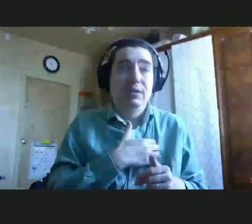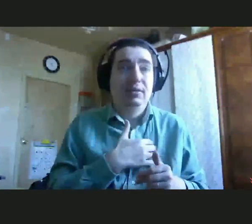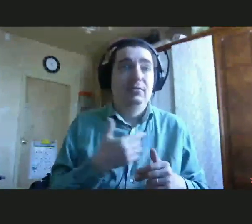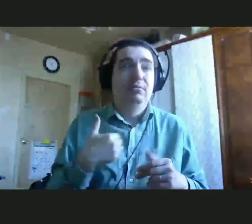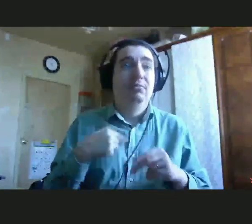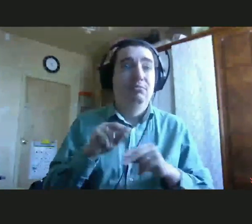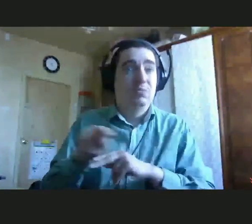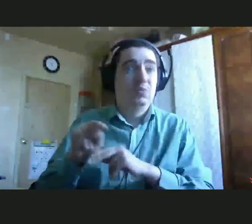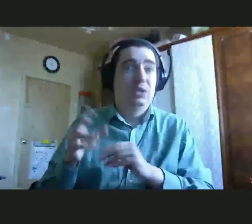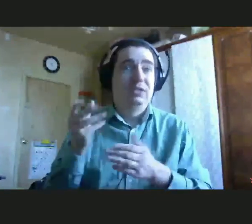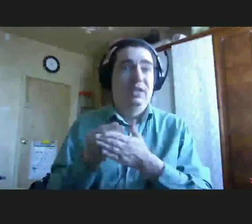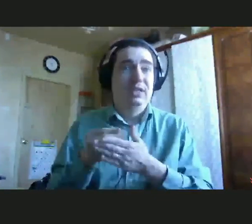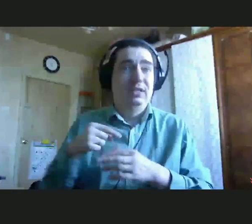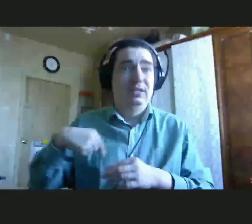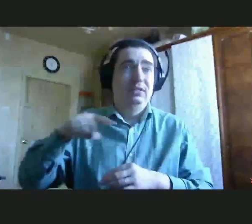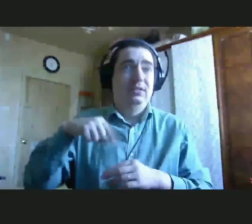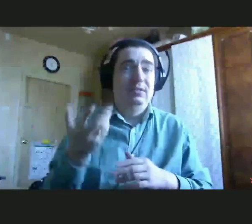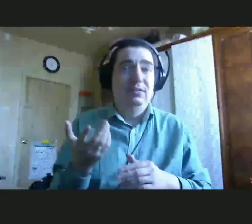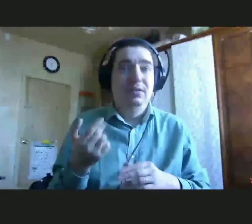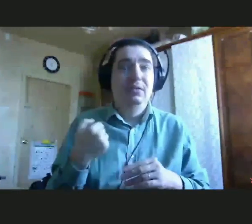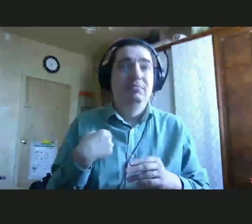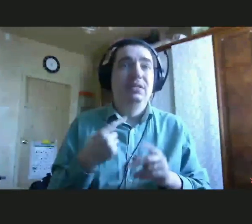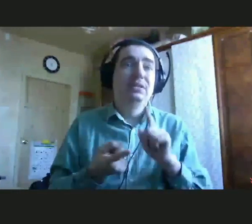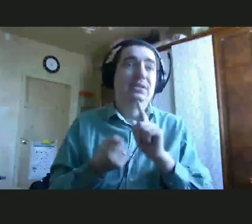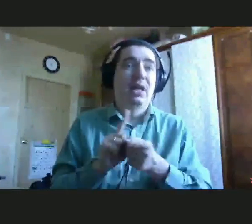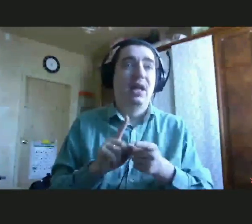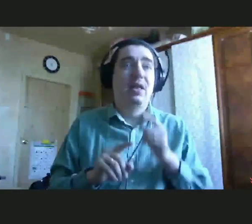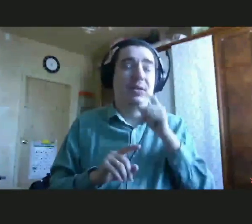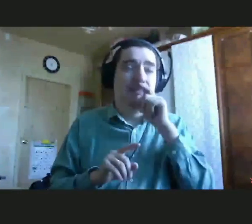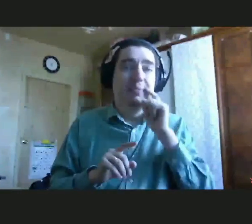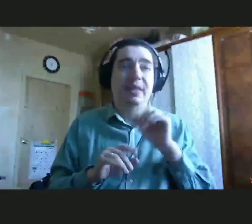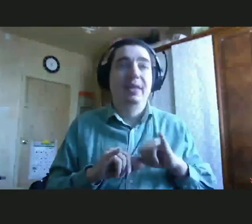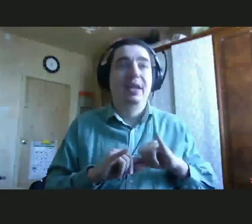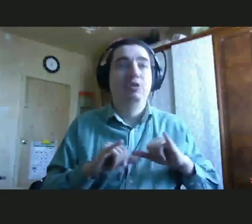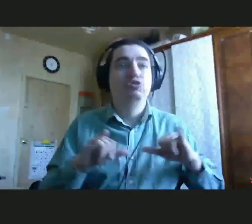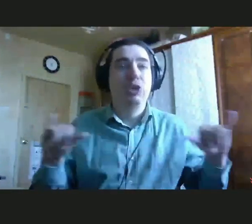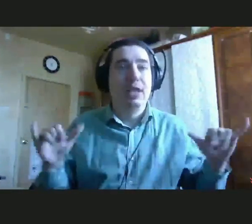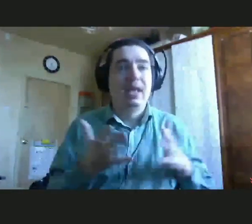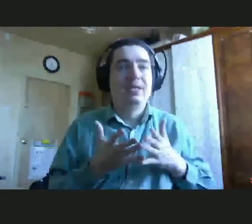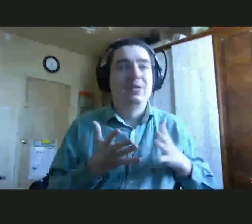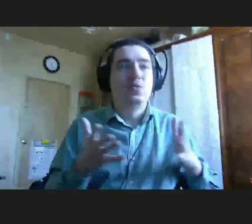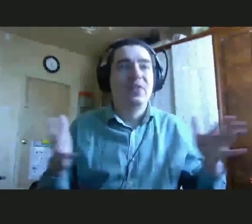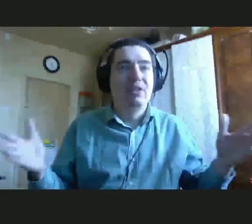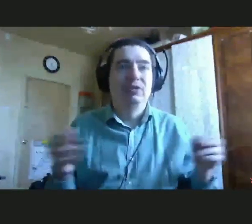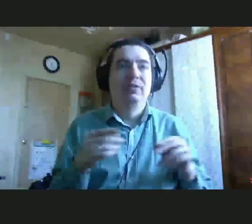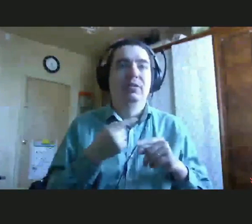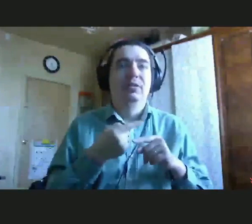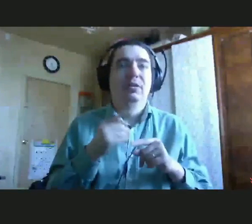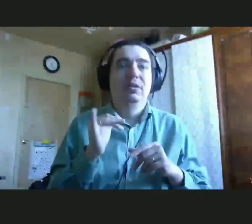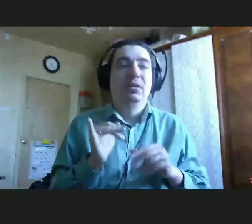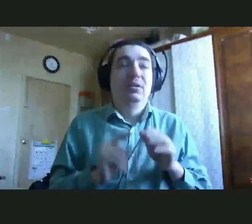детей дома. Мы стали расширять программу проекта, к физическому терапевту стали добавляться другие